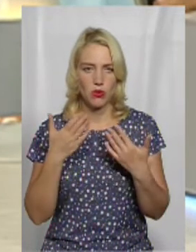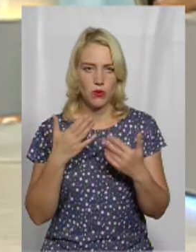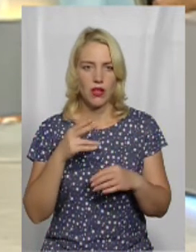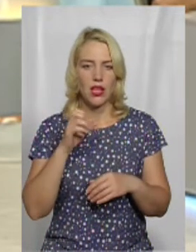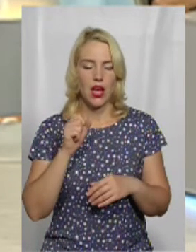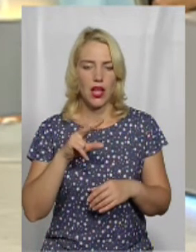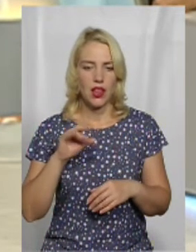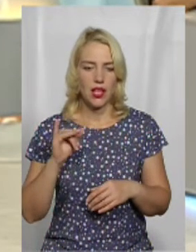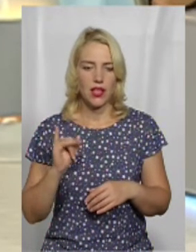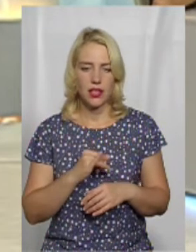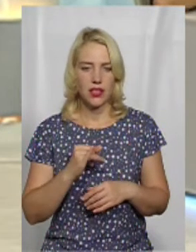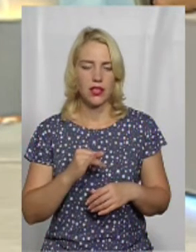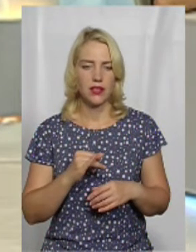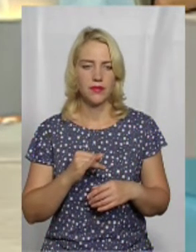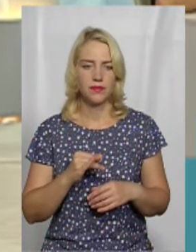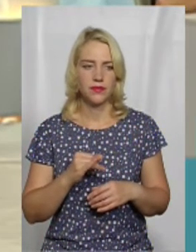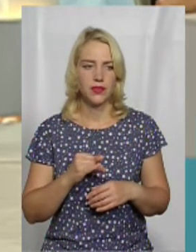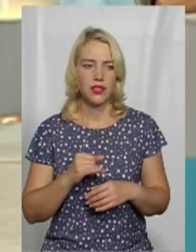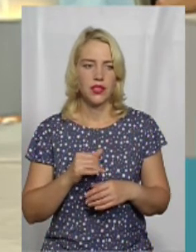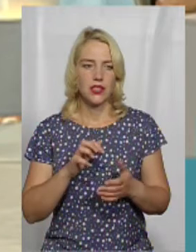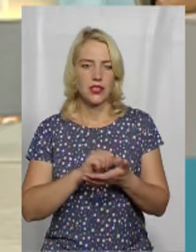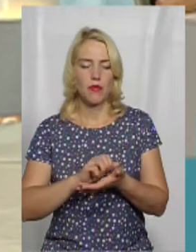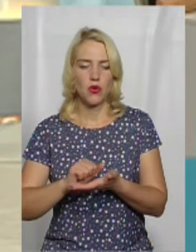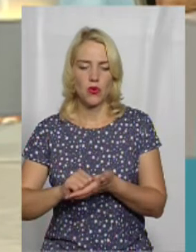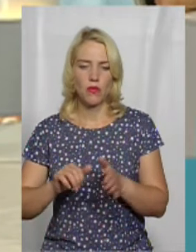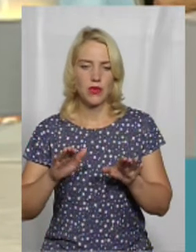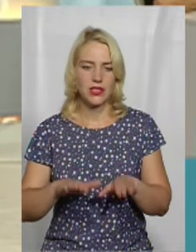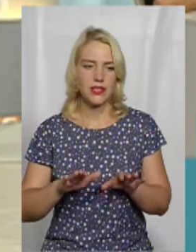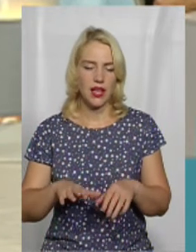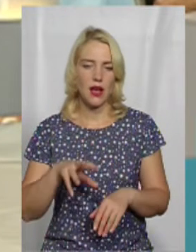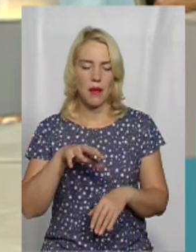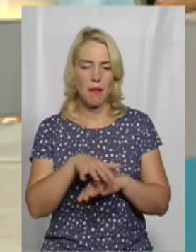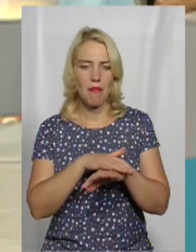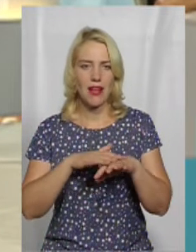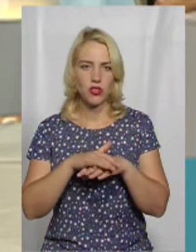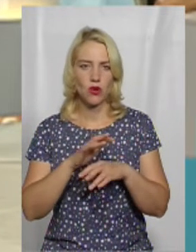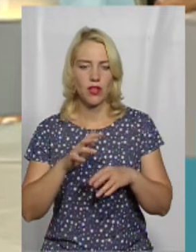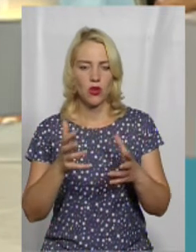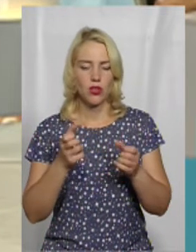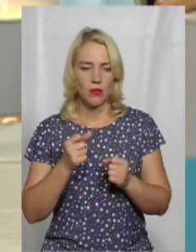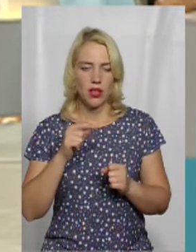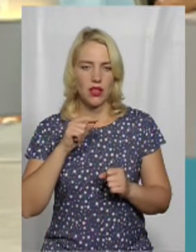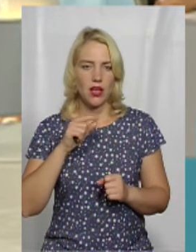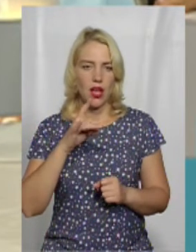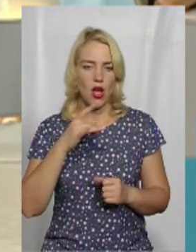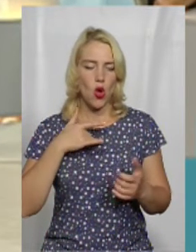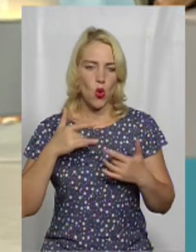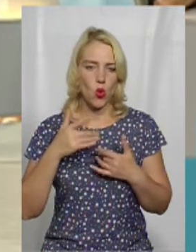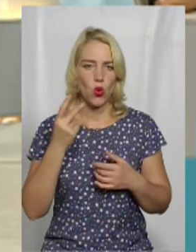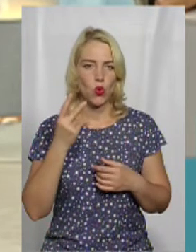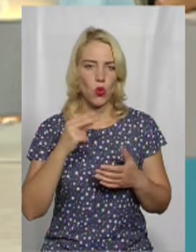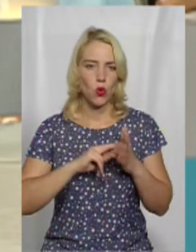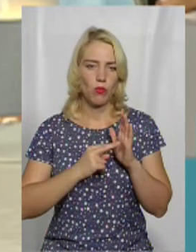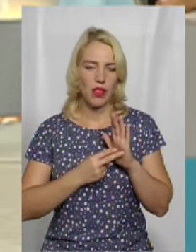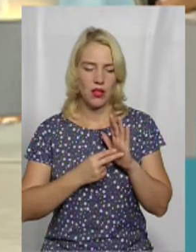але і, скажімо так, запорівнювати місця у масовці та навіть отримати ролі другого плану. В результаті, чи